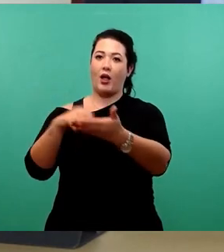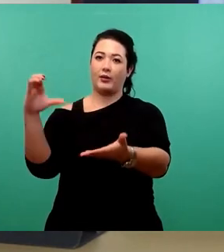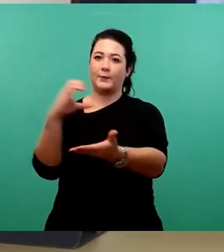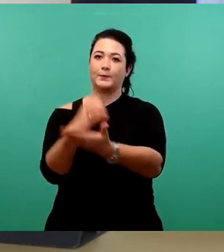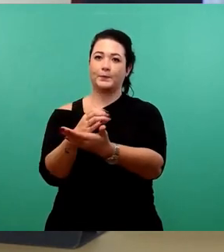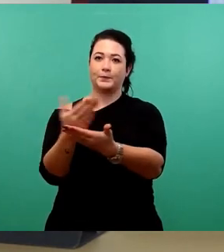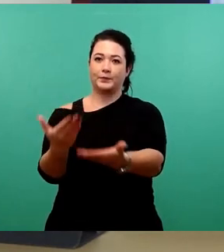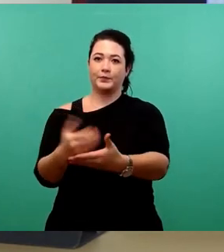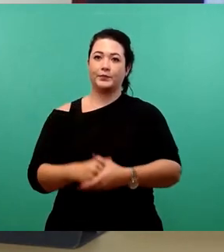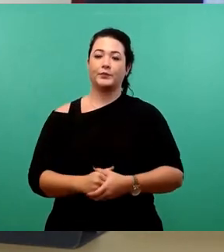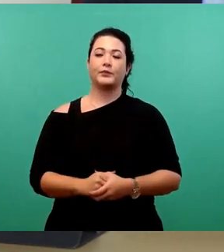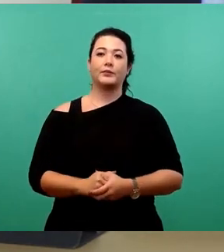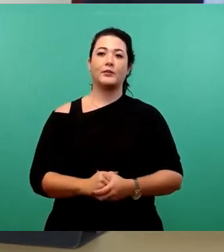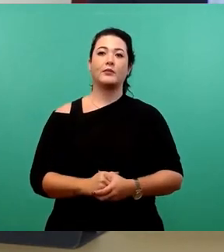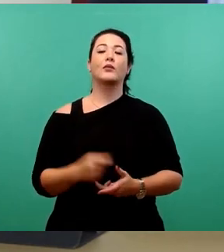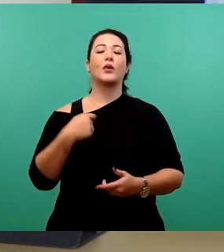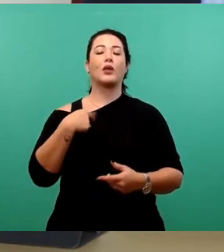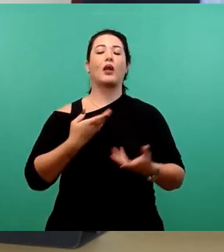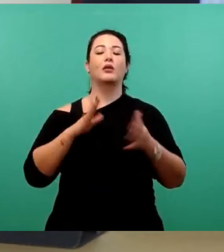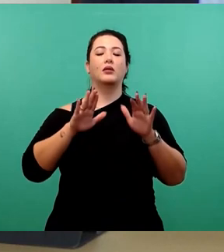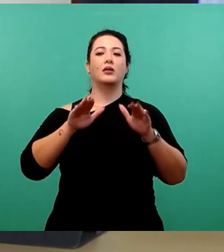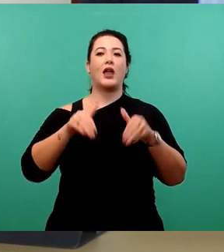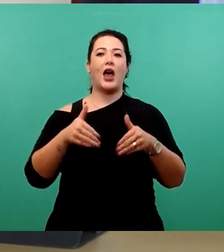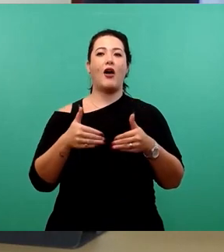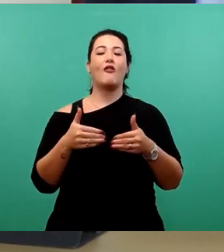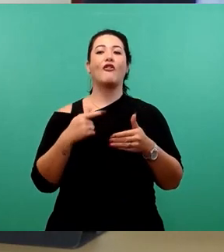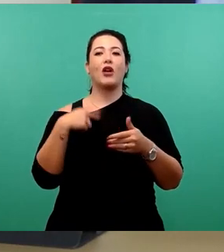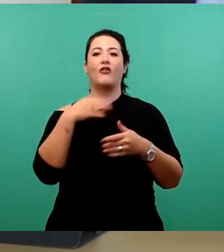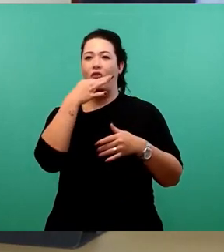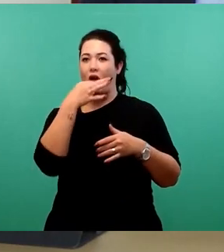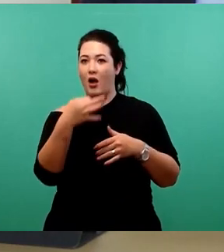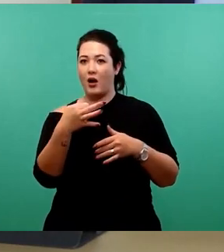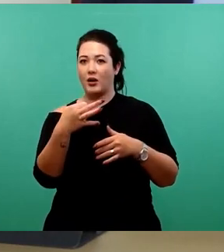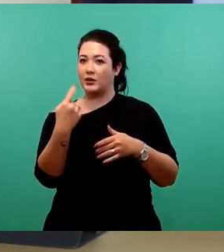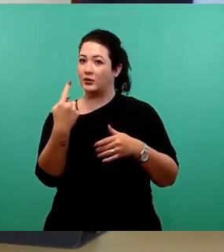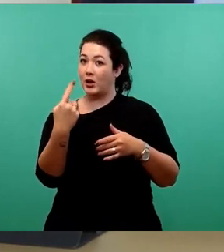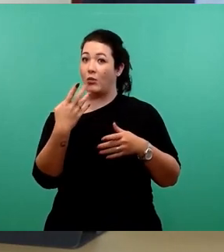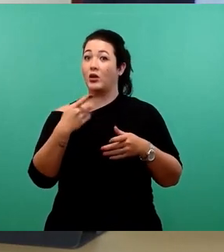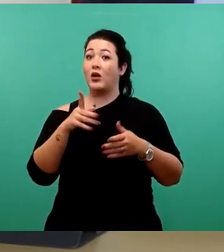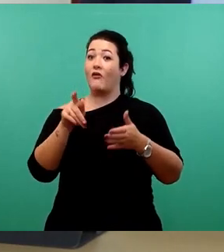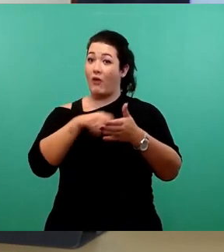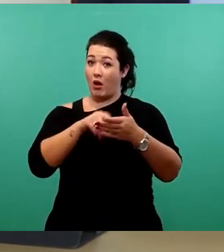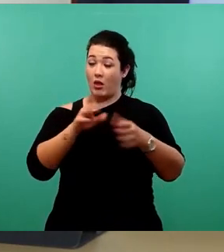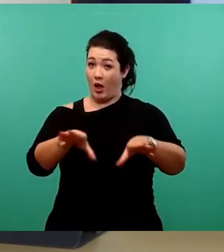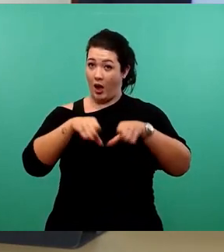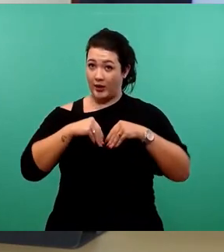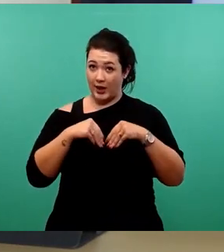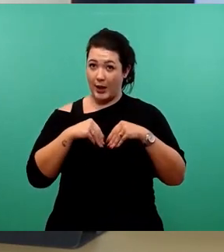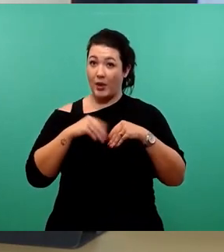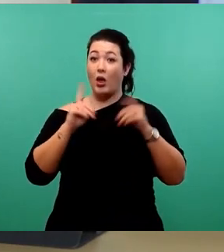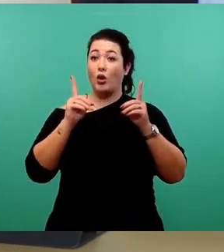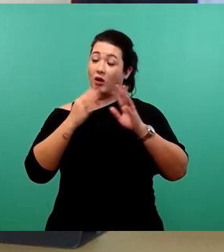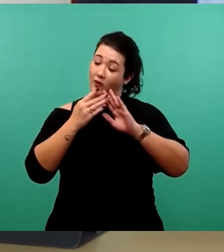Und ich darf Sie fragen, ob Sie die Wahl annehmen. Und ich will nochmal explizit darauf hinweisen,